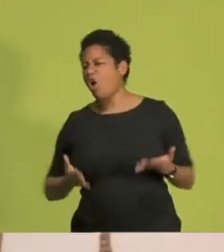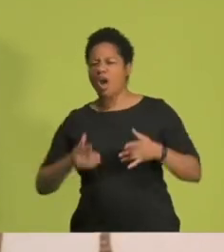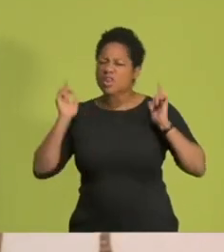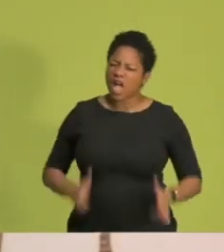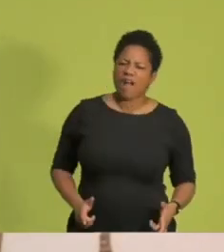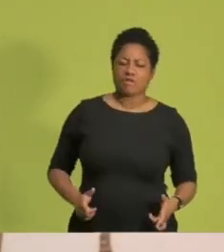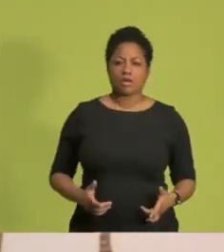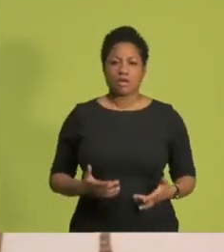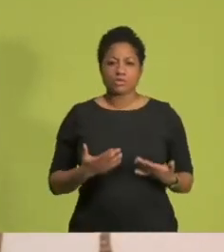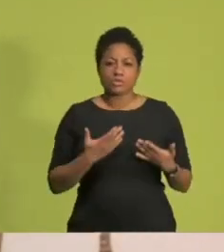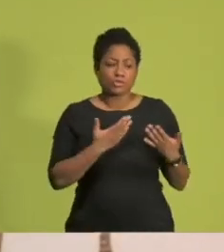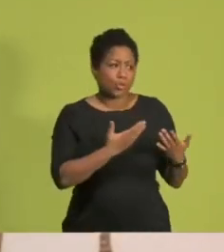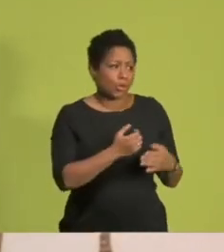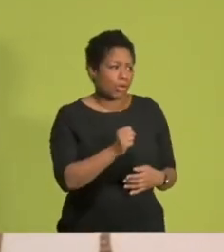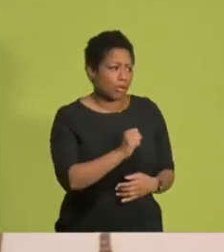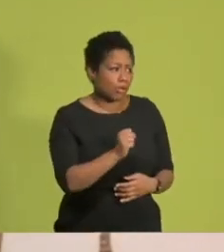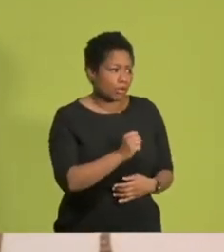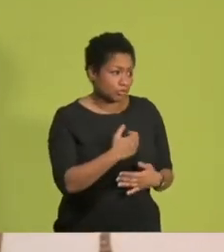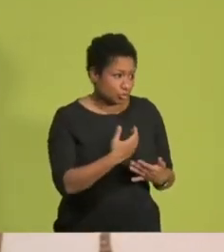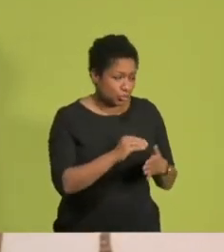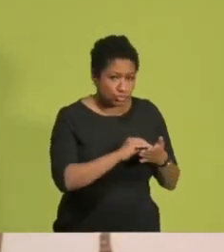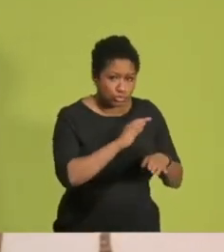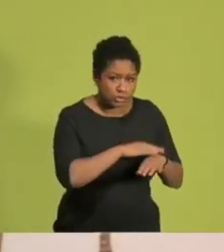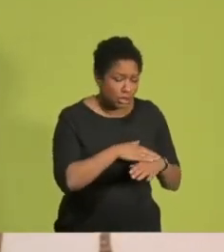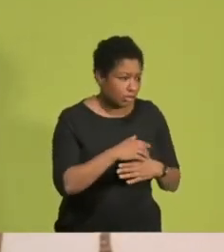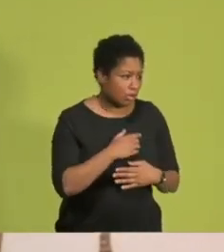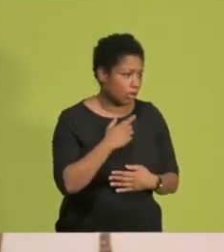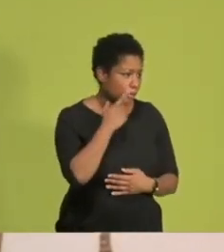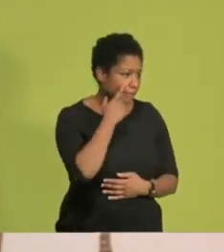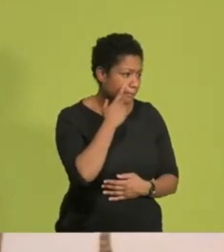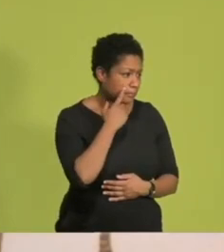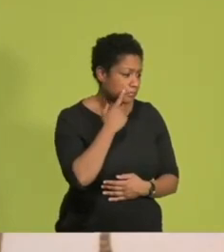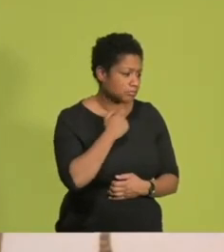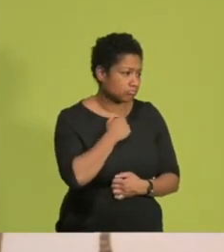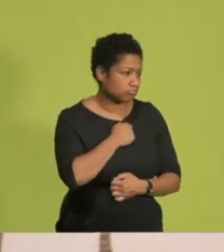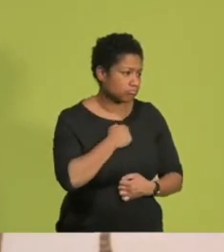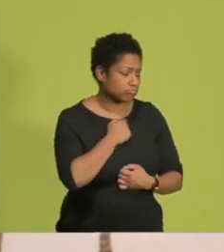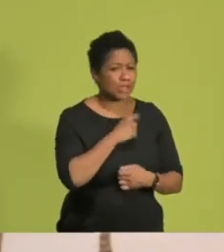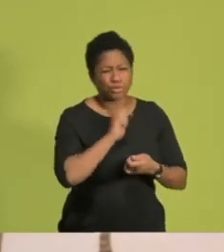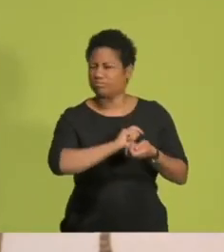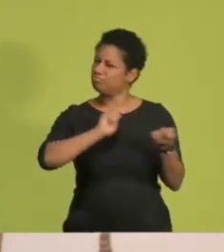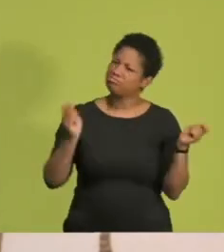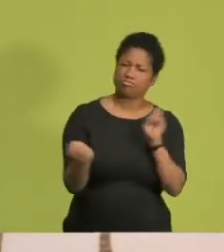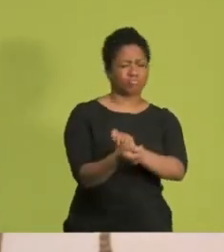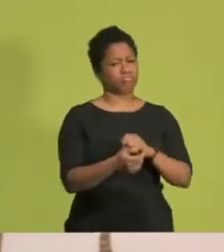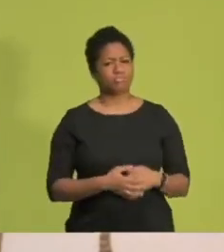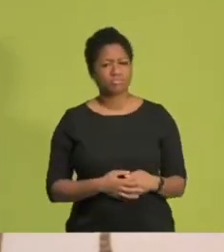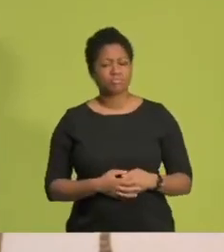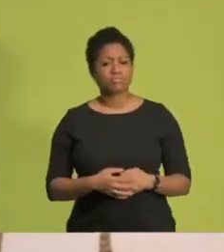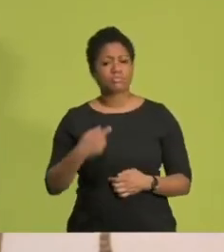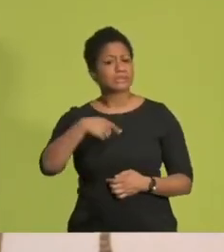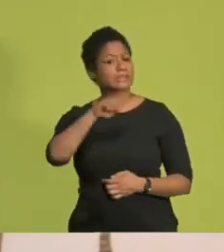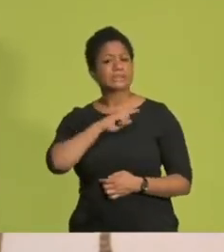Was für ein trauriges Zeugnis über die Schulzeit. Ich finde, das muss sich ändern. Ich bin daher